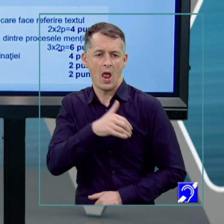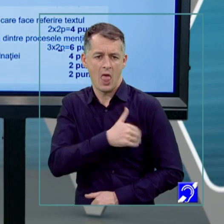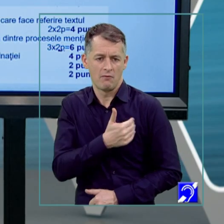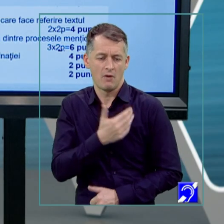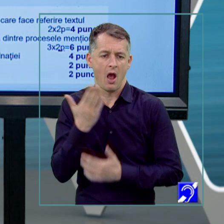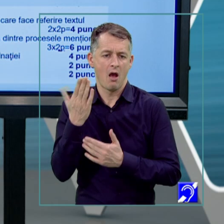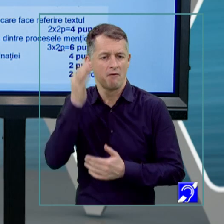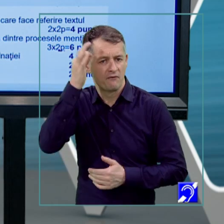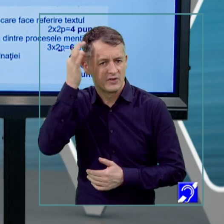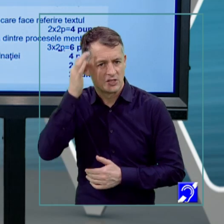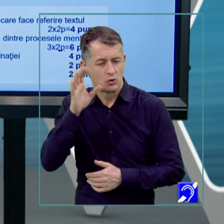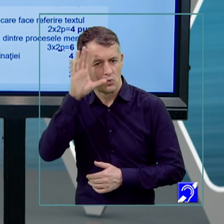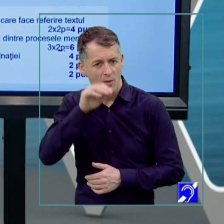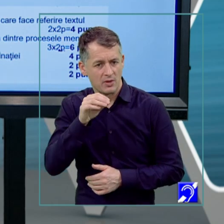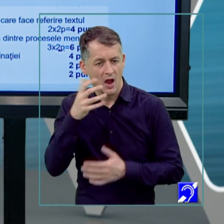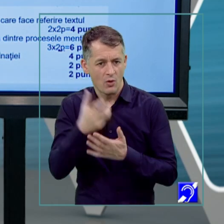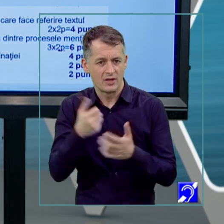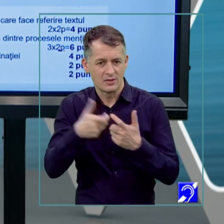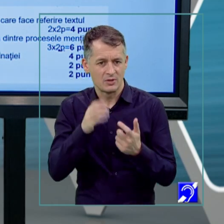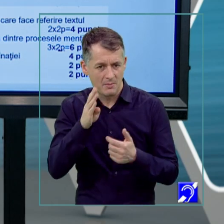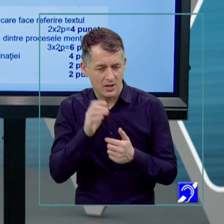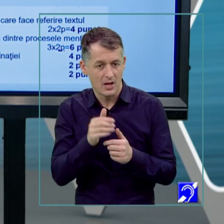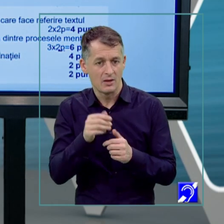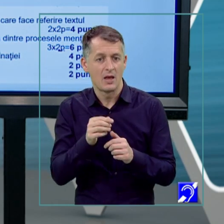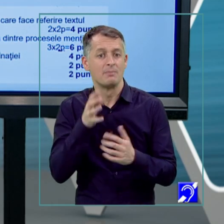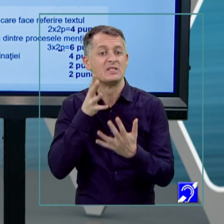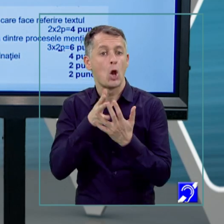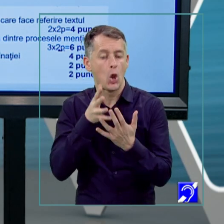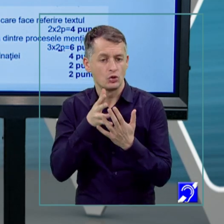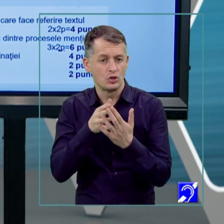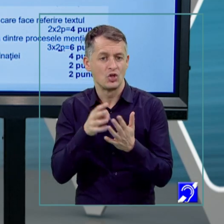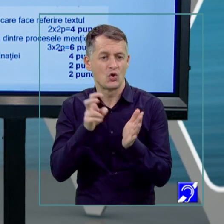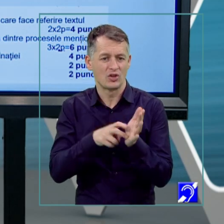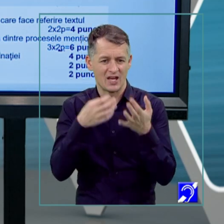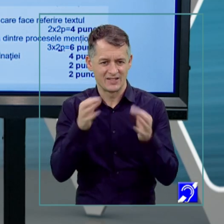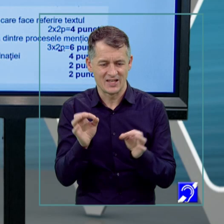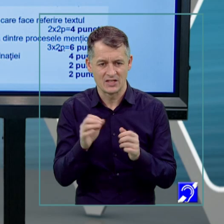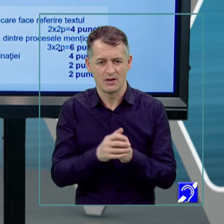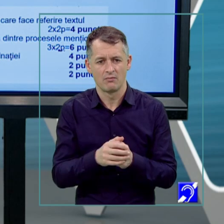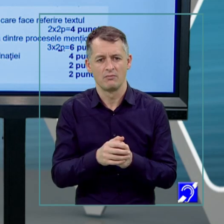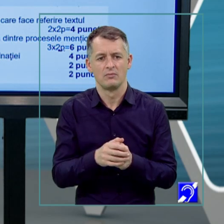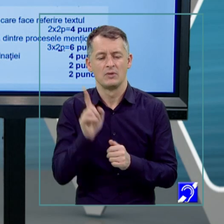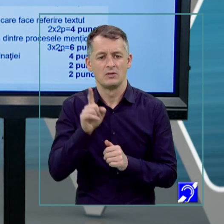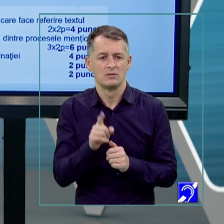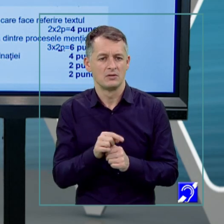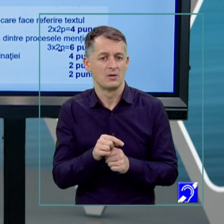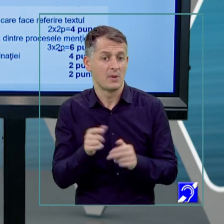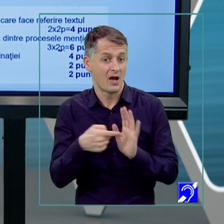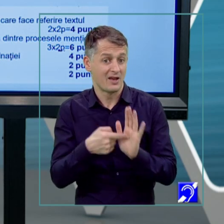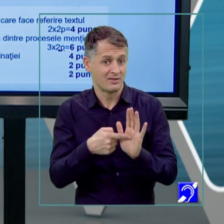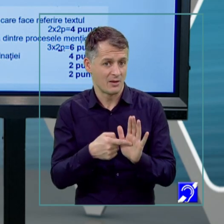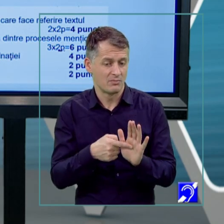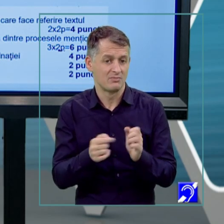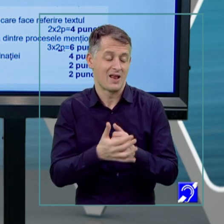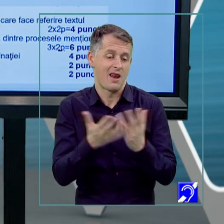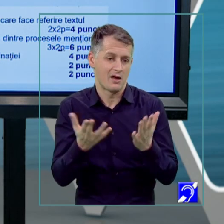că și-a luat examen de bacalaureat la psihologie cu nota 10. Este o formă de imaginație pasivă pe care o exemplificați în